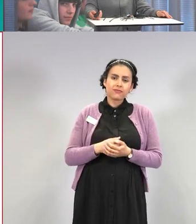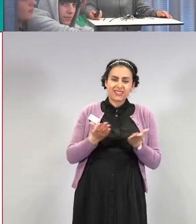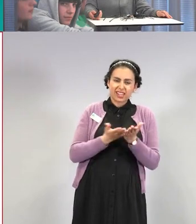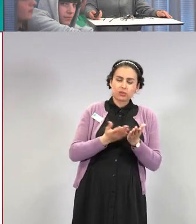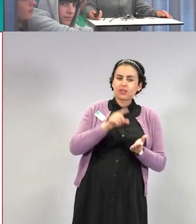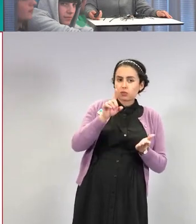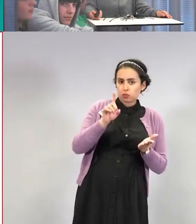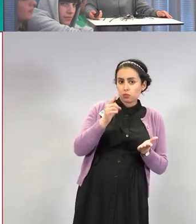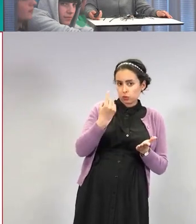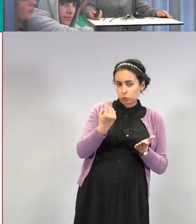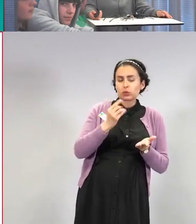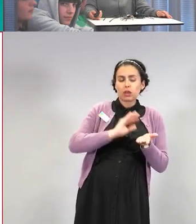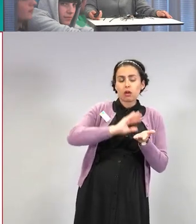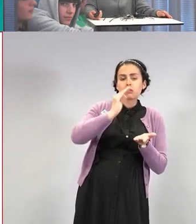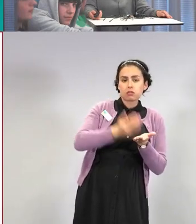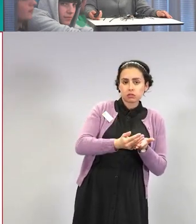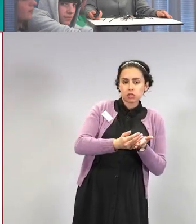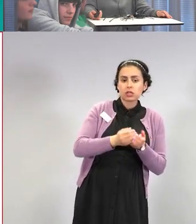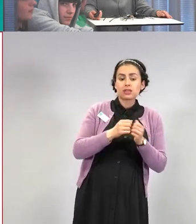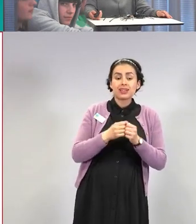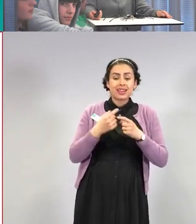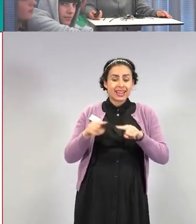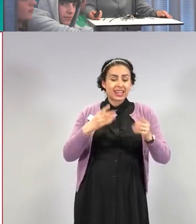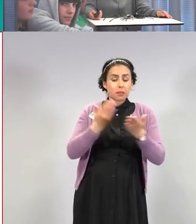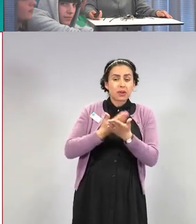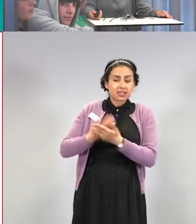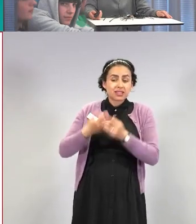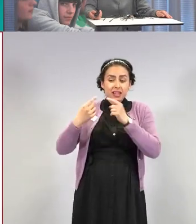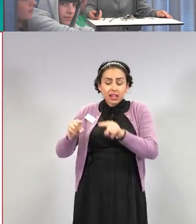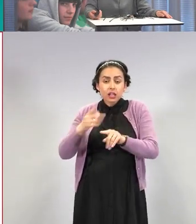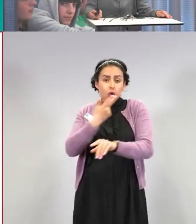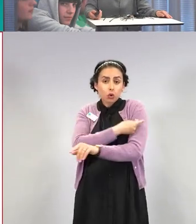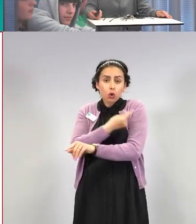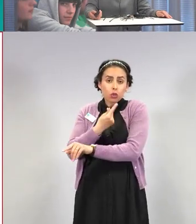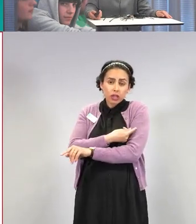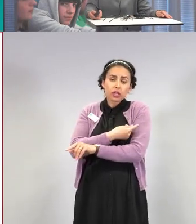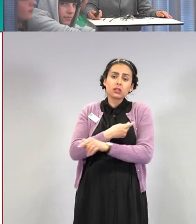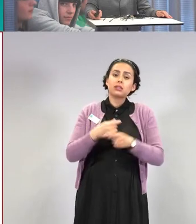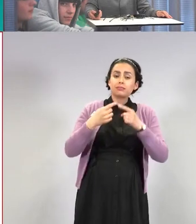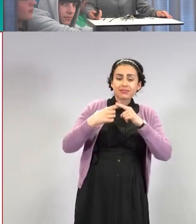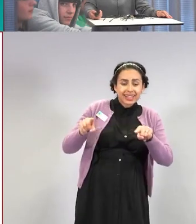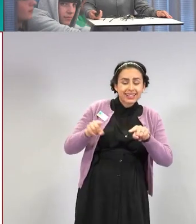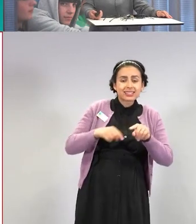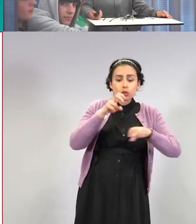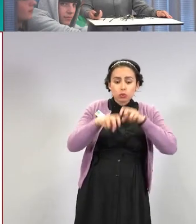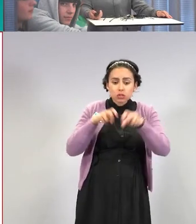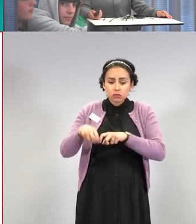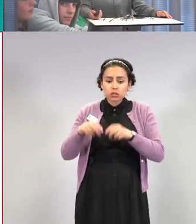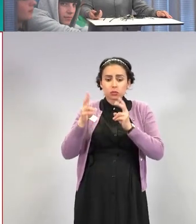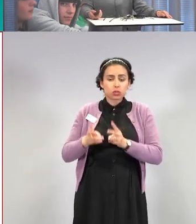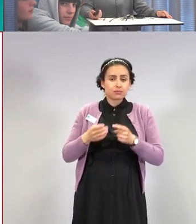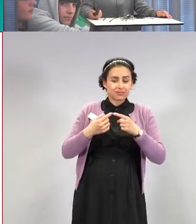ovat eri rokotteita eri maissa, erilaisia tutkimuksia ja eri esimerkiksi ikäryhmiä.